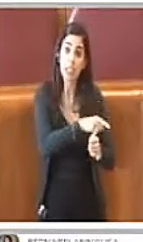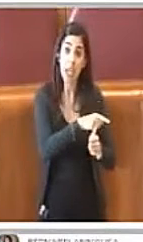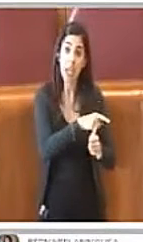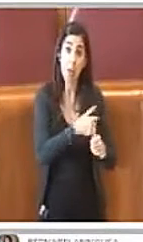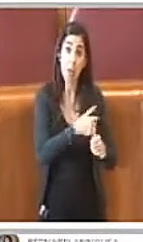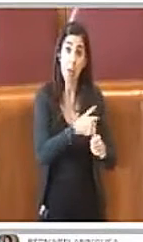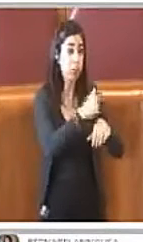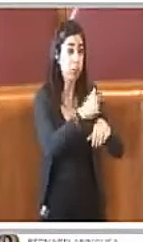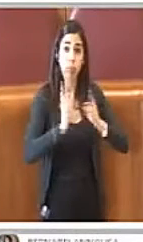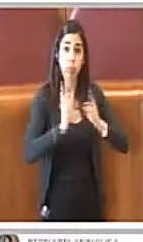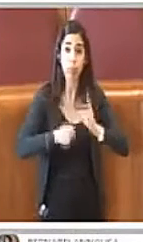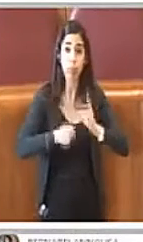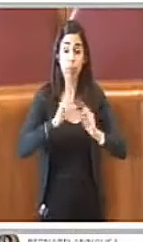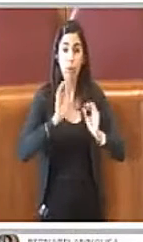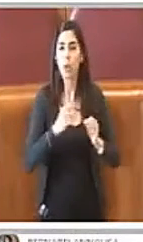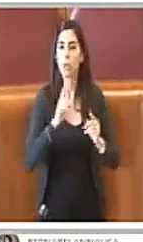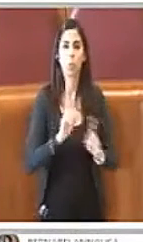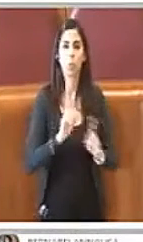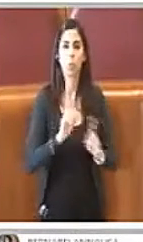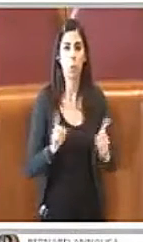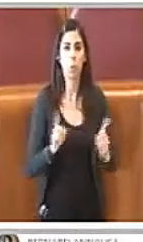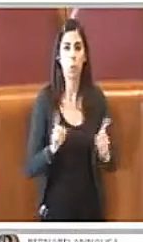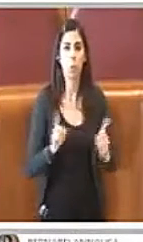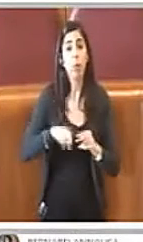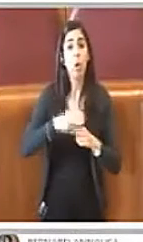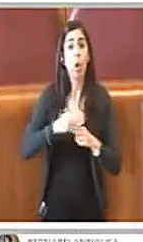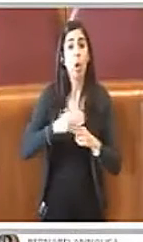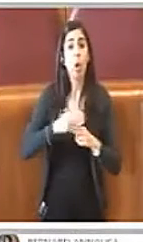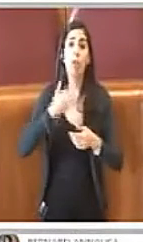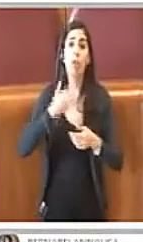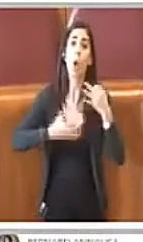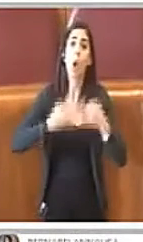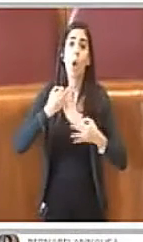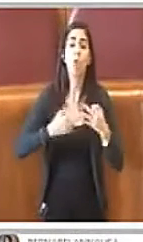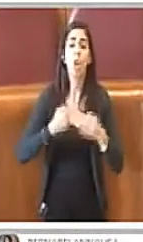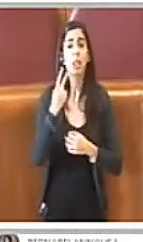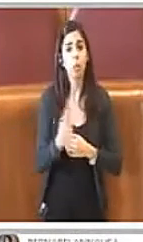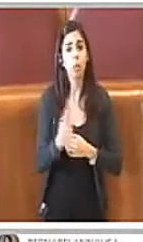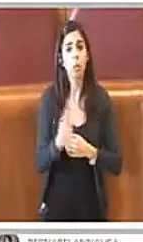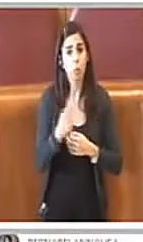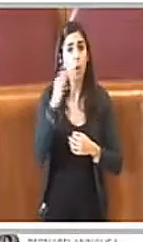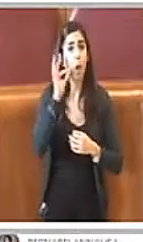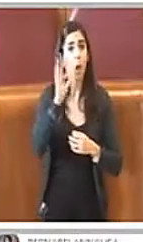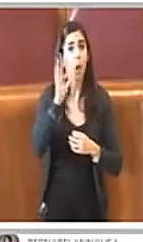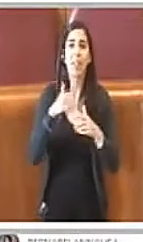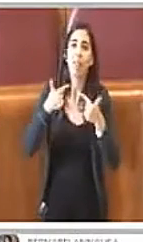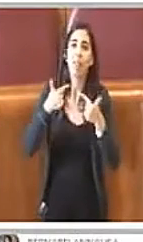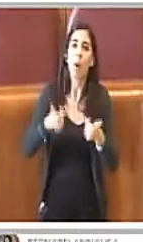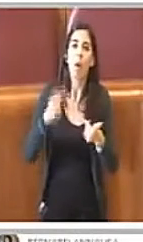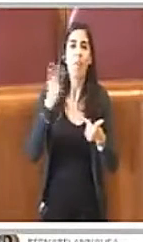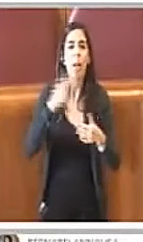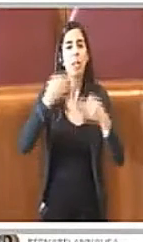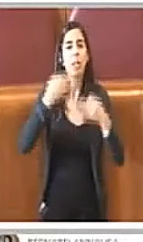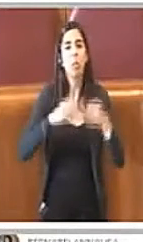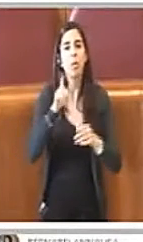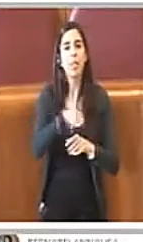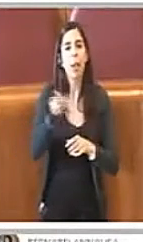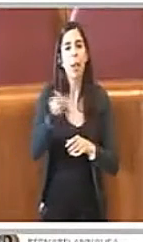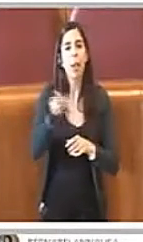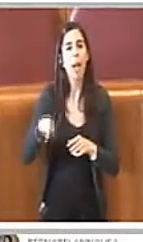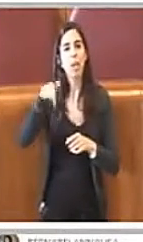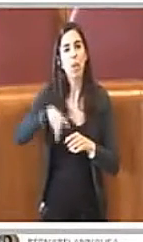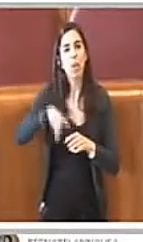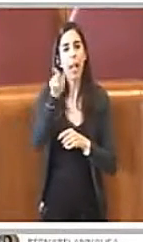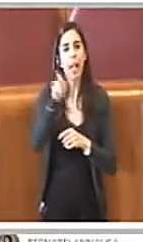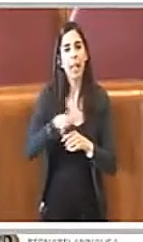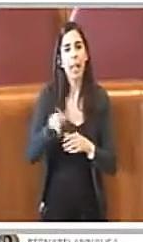A Roma si sono tenuti due processi per far giustizia dei desaparecidos italiani. Il primo voluto